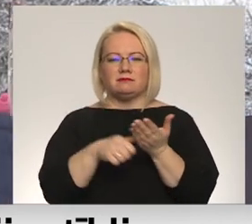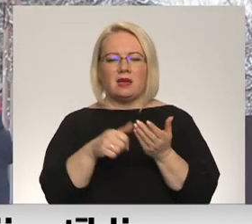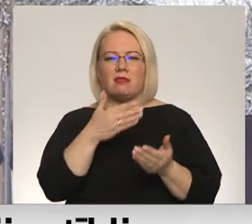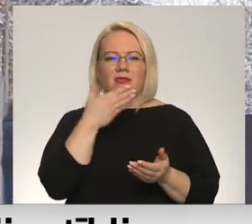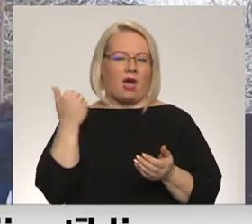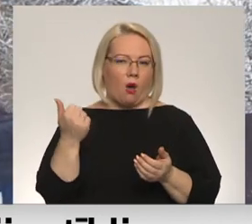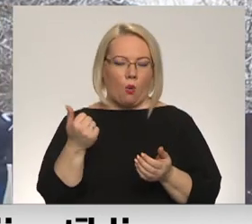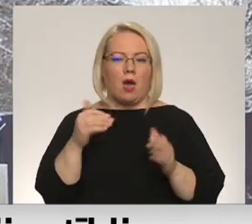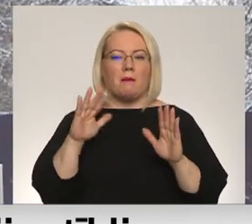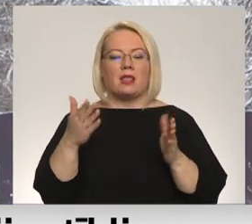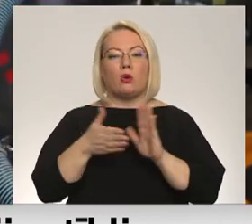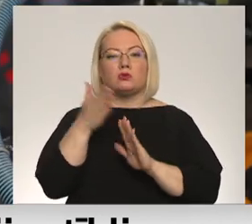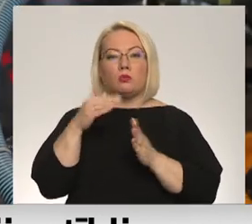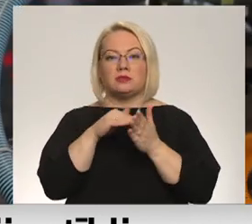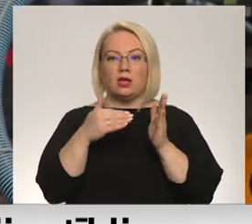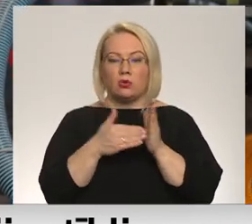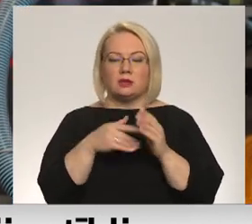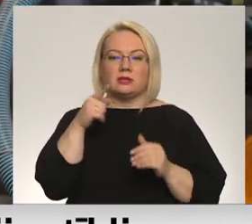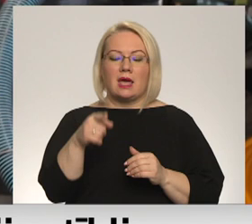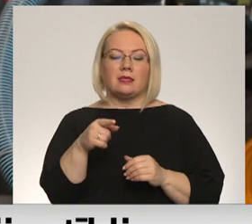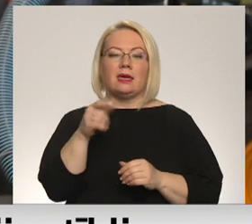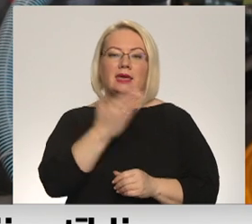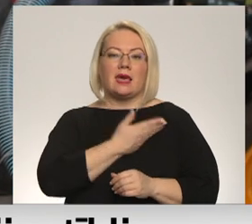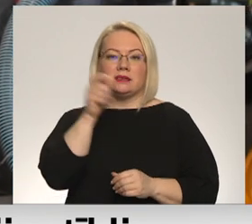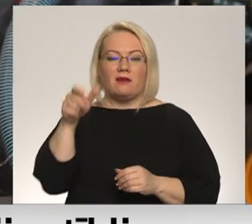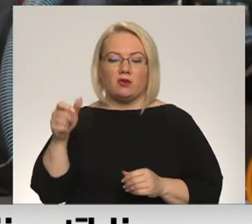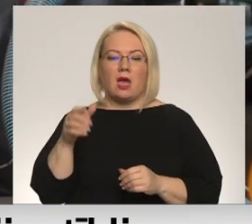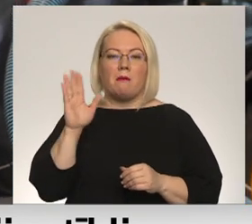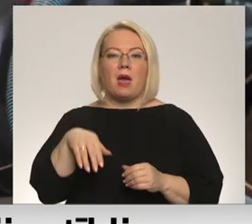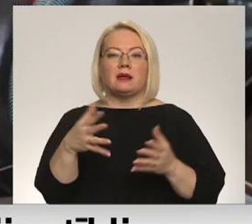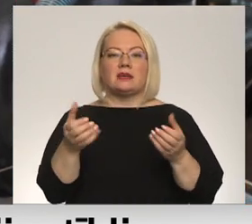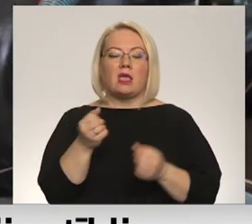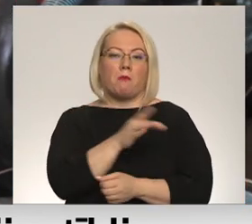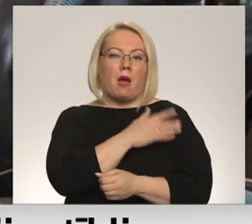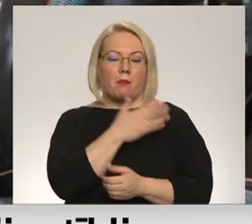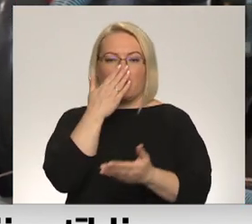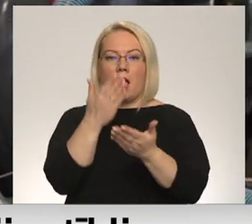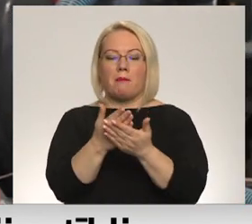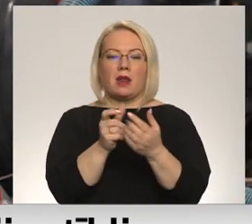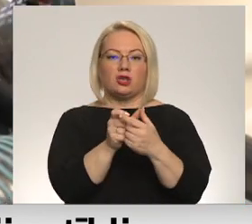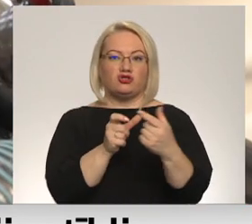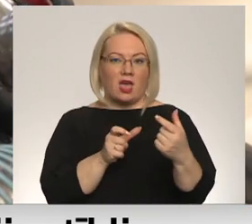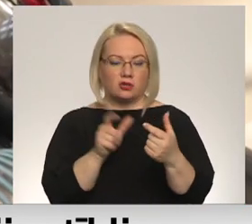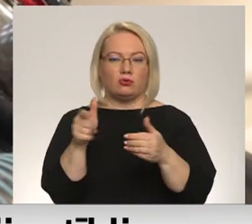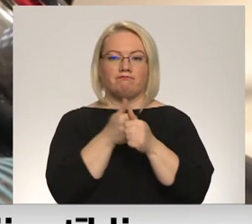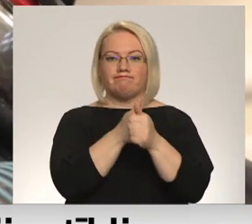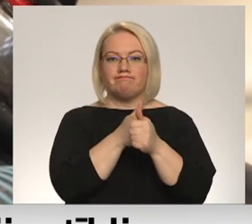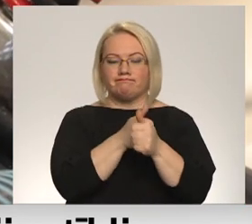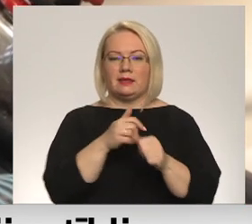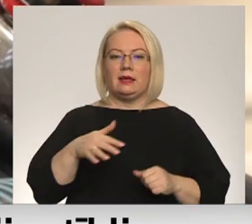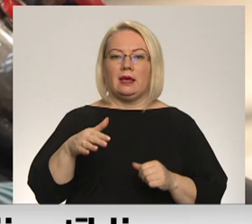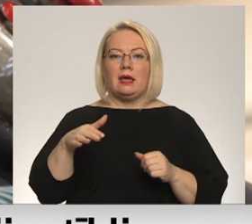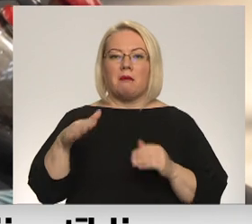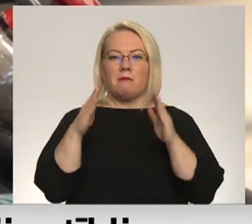uzlabot situāciju, iedzīvotājiem par saņemtu asenizācijas pakalpojumu ir jauzrāda čeiks, kas savukārt ļauj arī monitorēt tikai maisēmniecības, pat arī